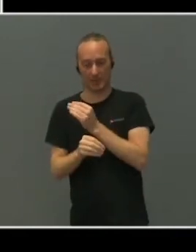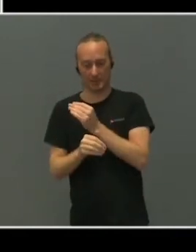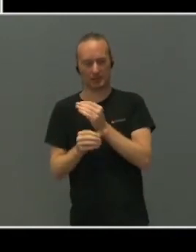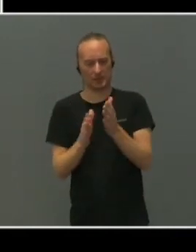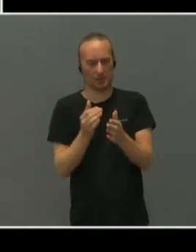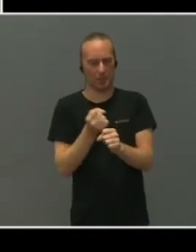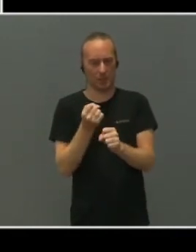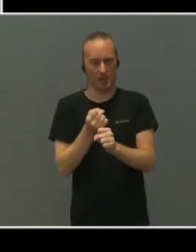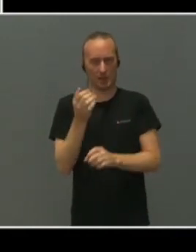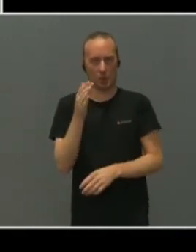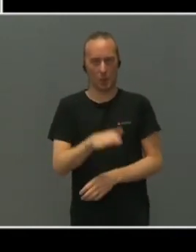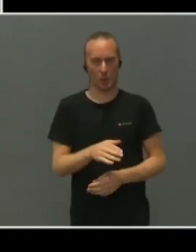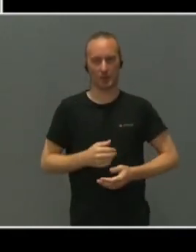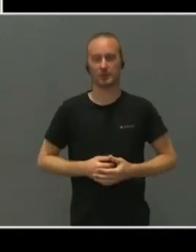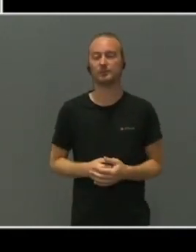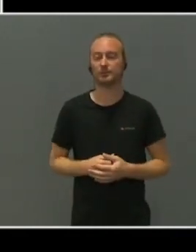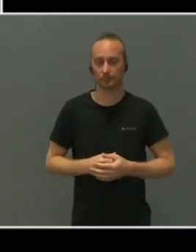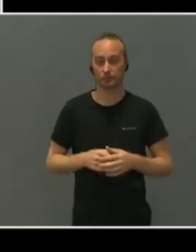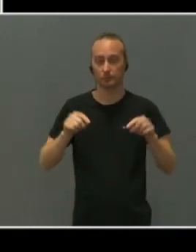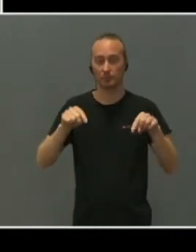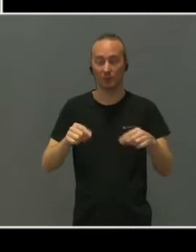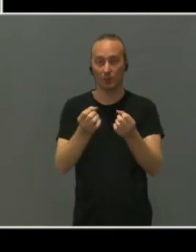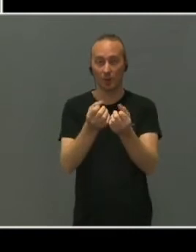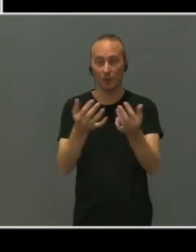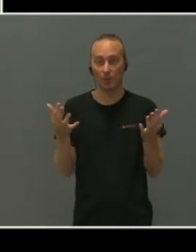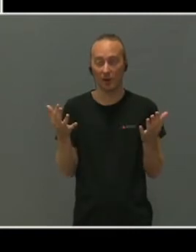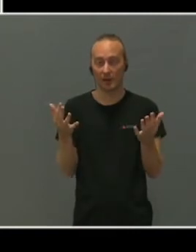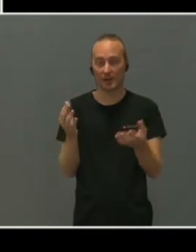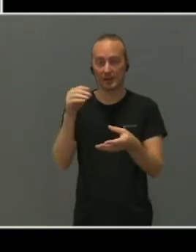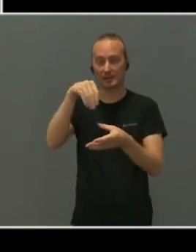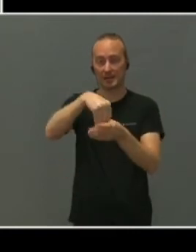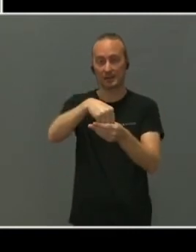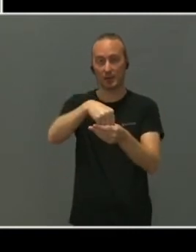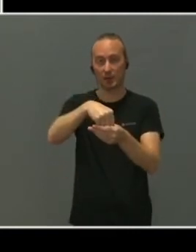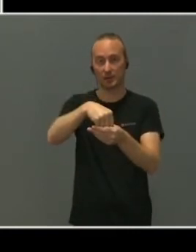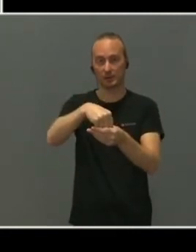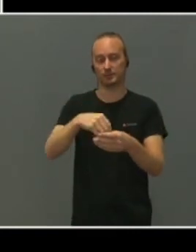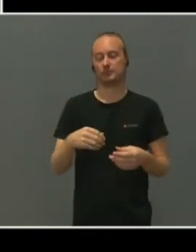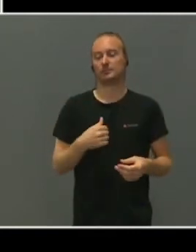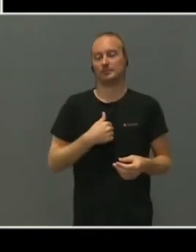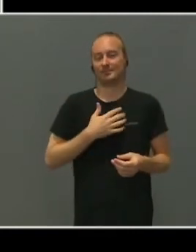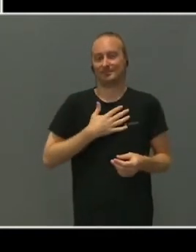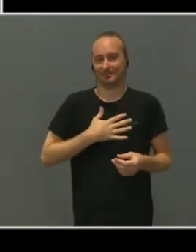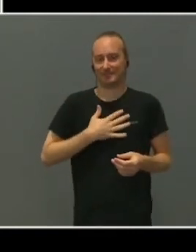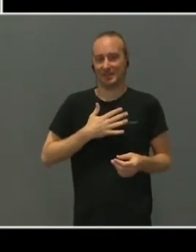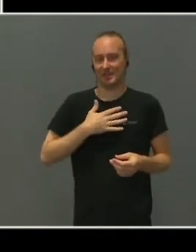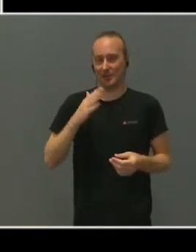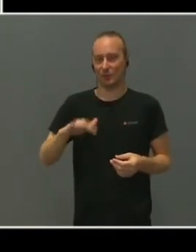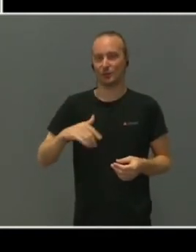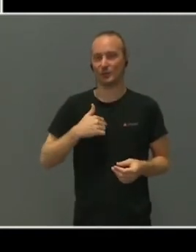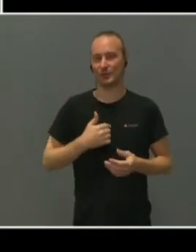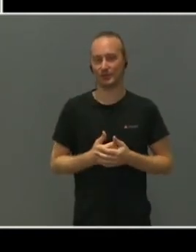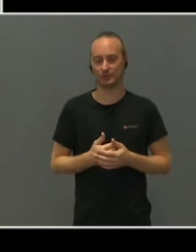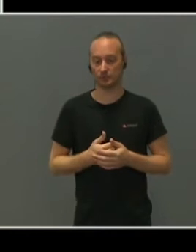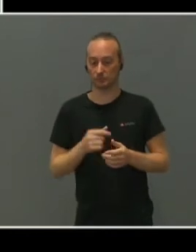det at mange nå deltar på konferansen, er jeg veldig glad for. Det viser jo